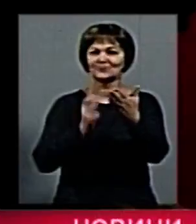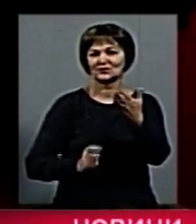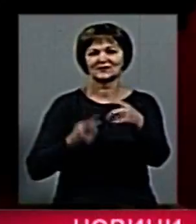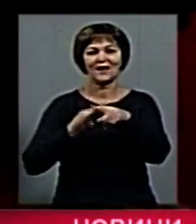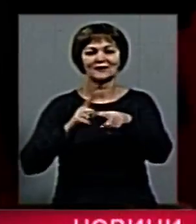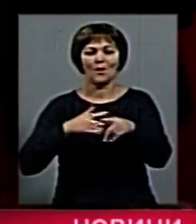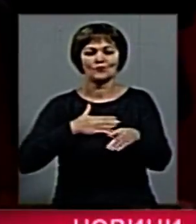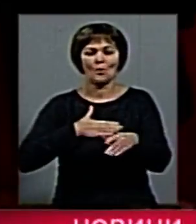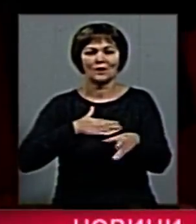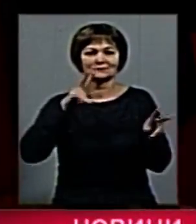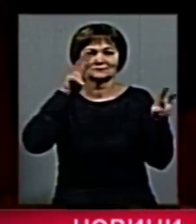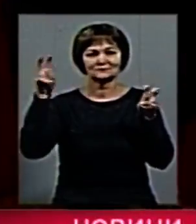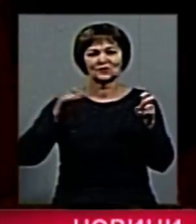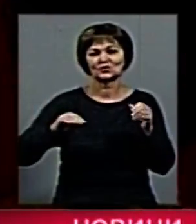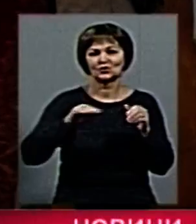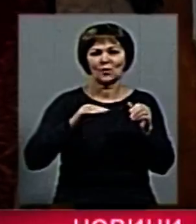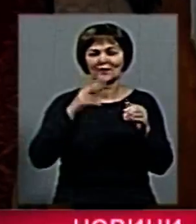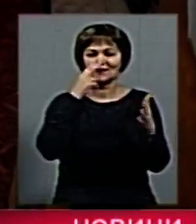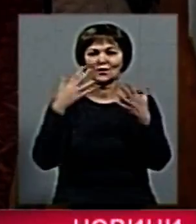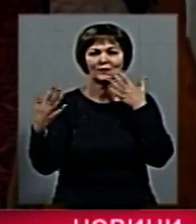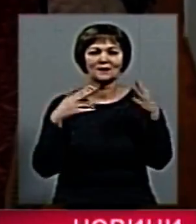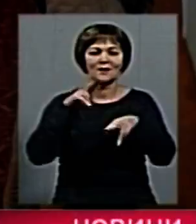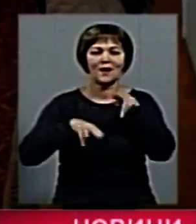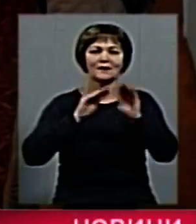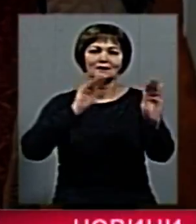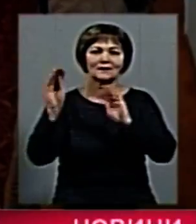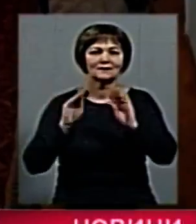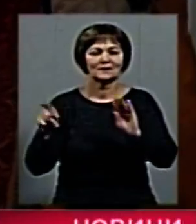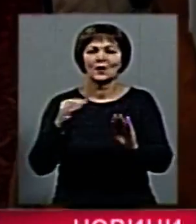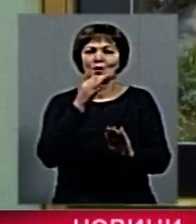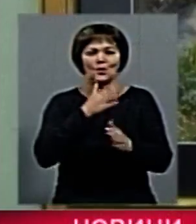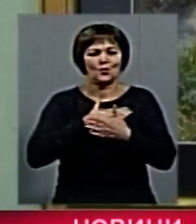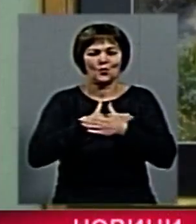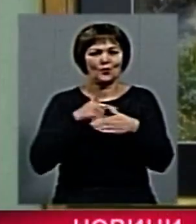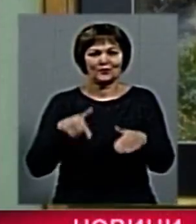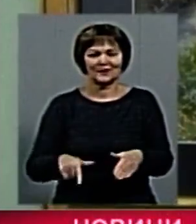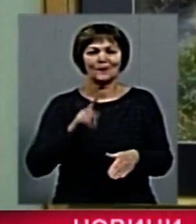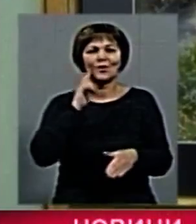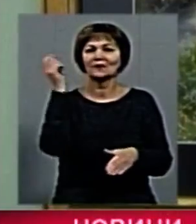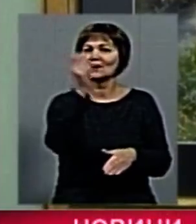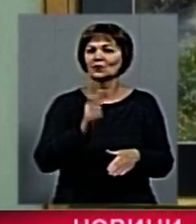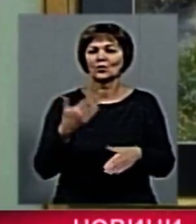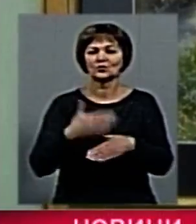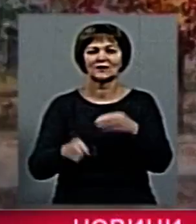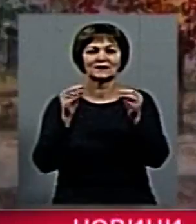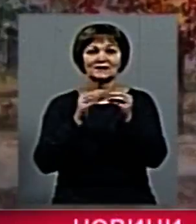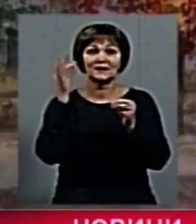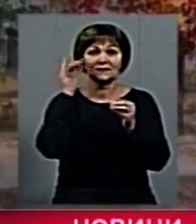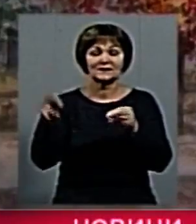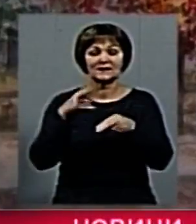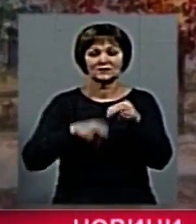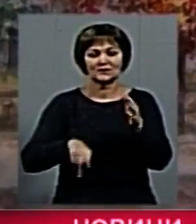картин, на яких зображені архітектурні споруди міста, які обожнює молода художниця. Катерина Вілкул 10 років тому